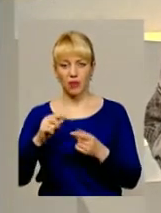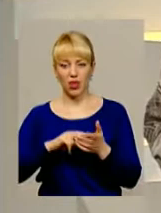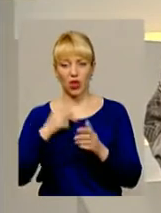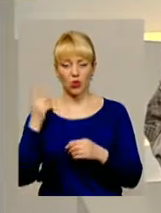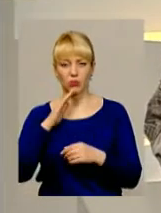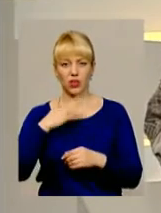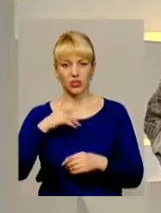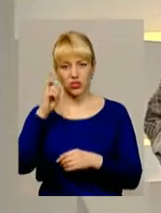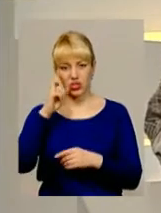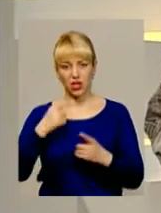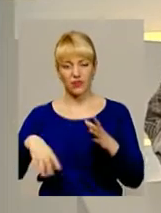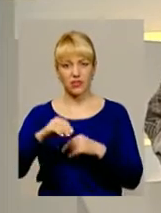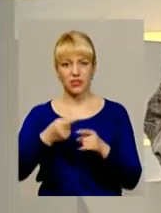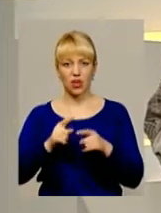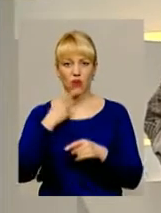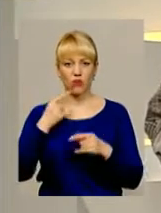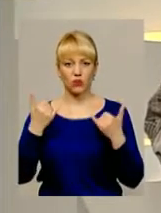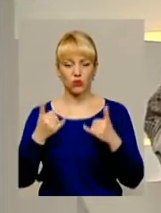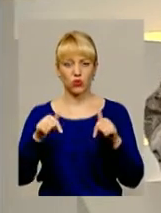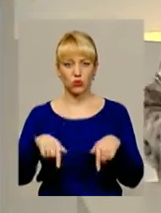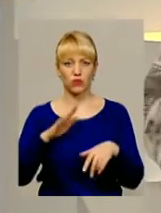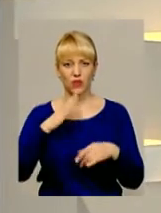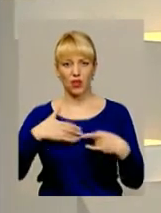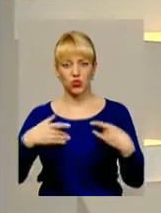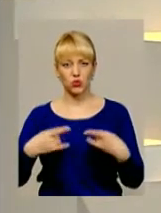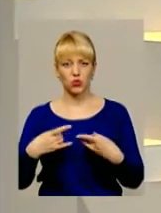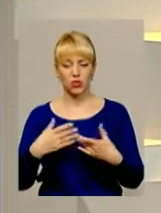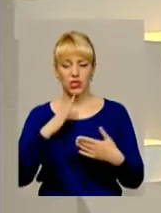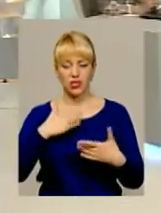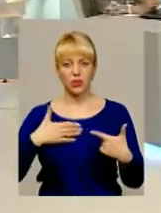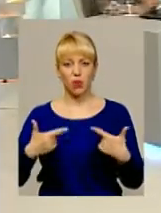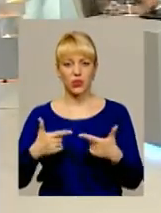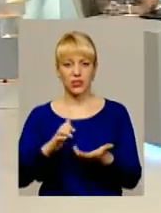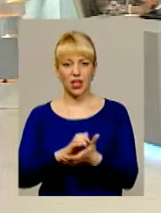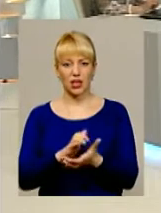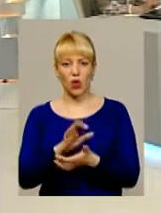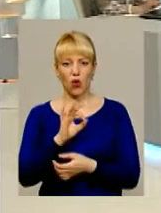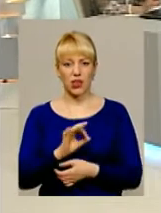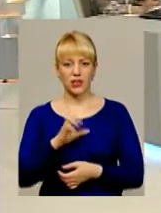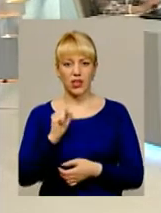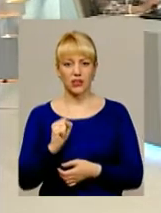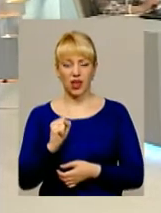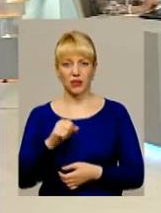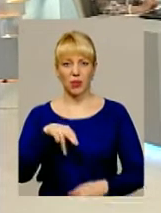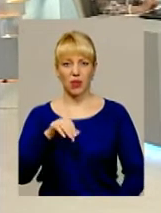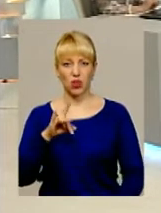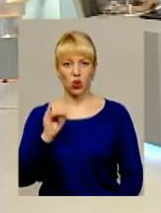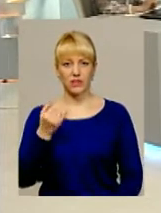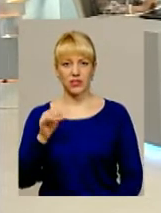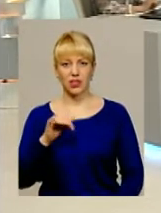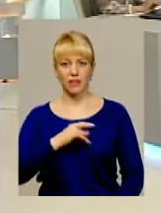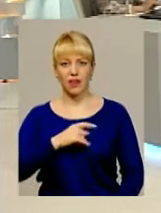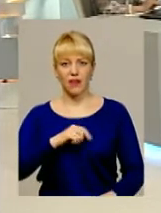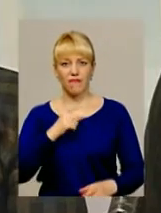держави. Про це все сьогодні говоримо тут у студії з нашими гостями. Знайомтеся Олександр Анатольович Петровський, власник